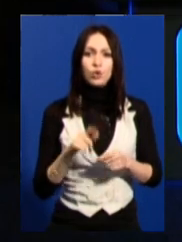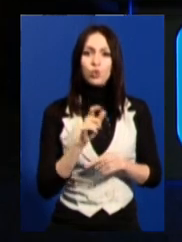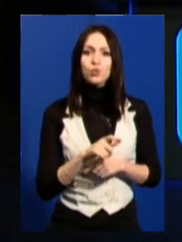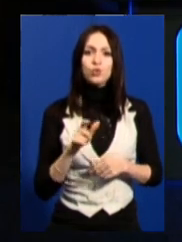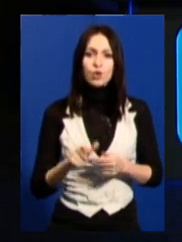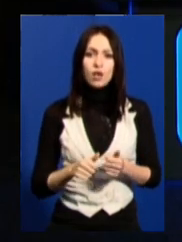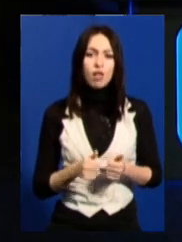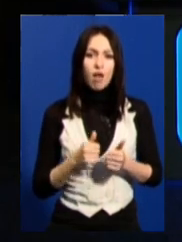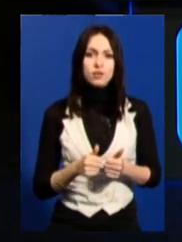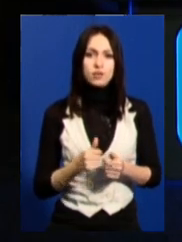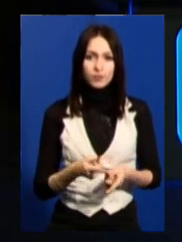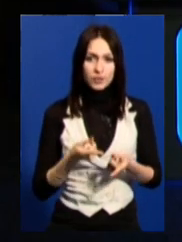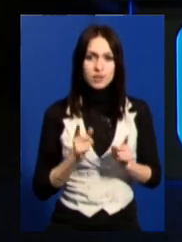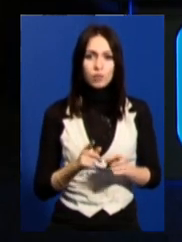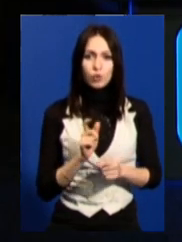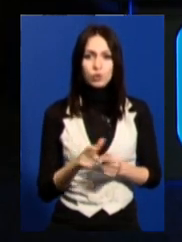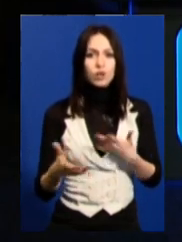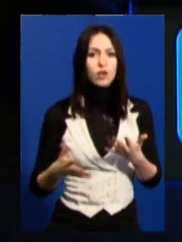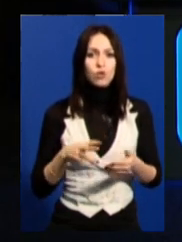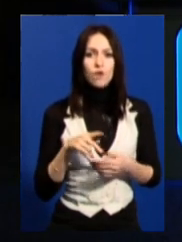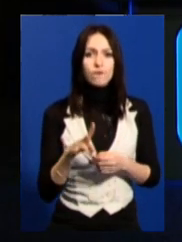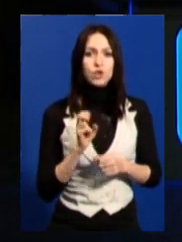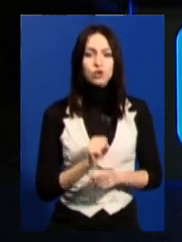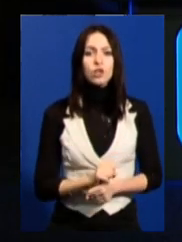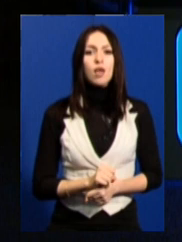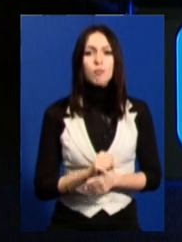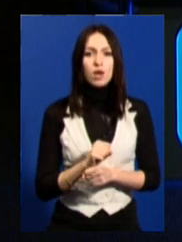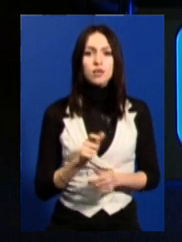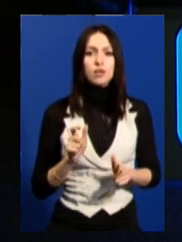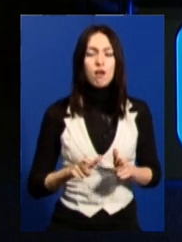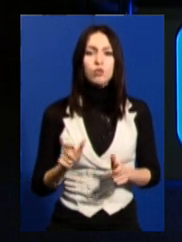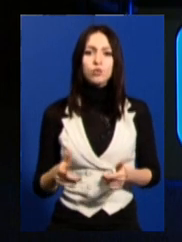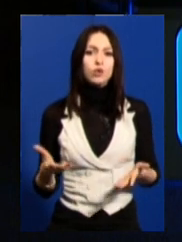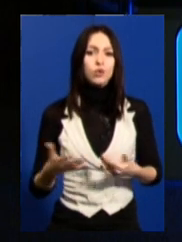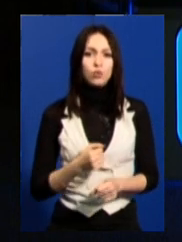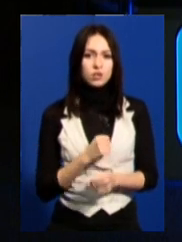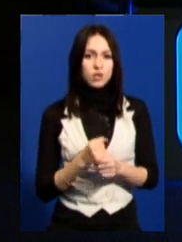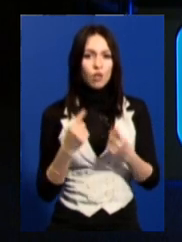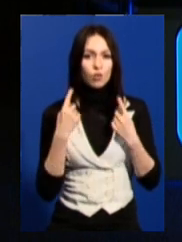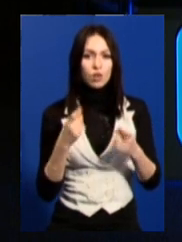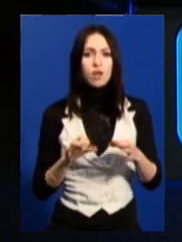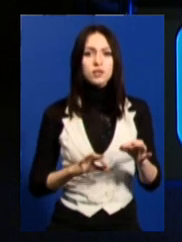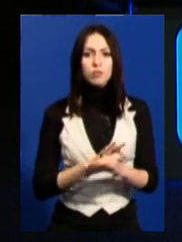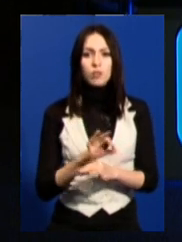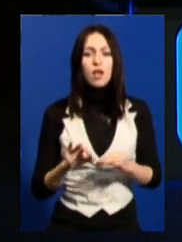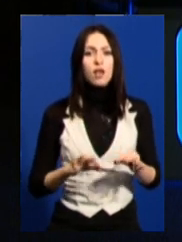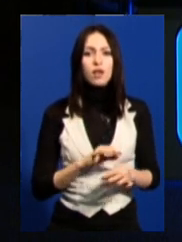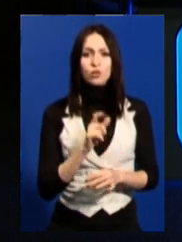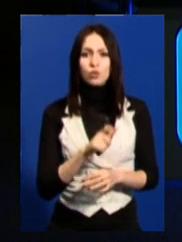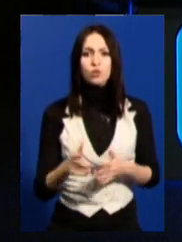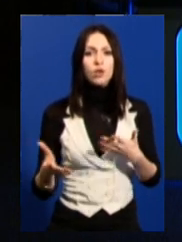класних насправді, людей, які вийшли на Майдан, людей, які роблять класні проєкти, людей, які